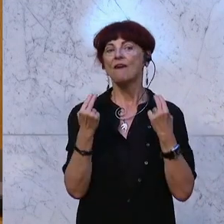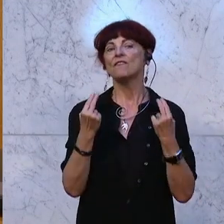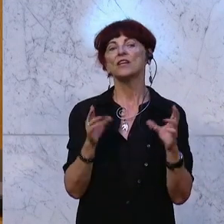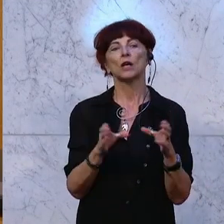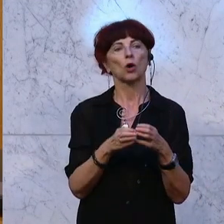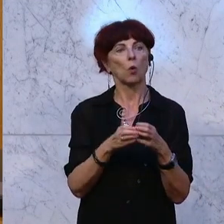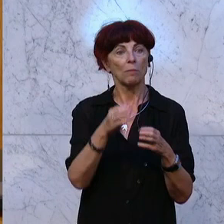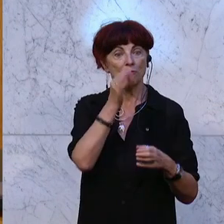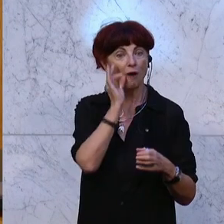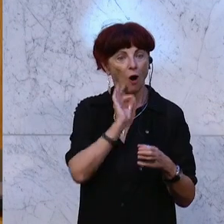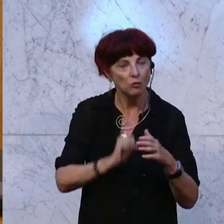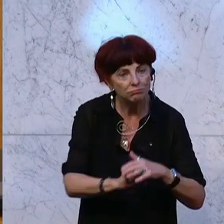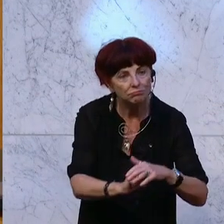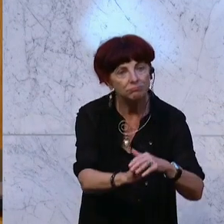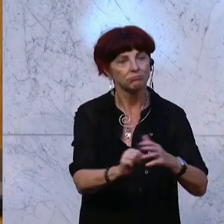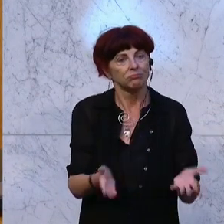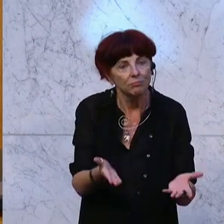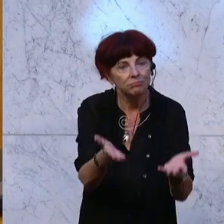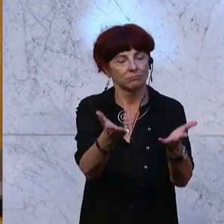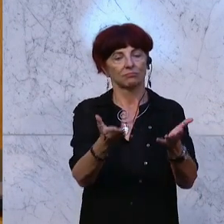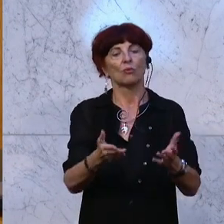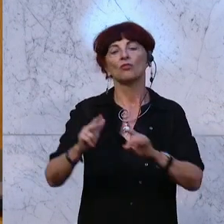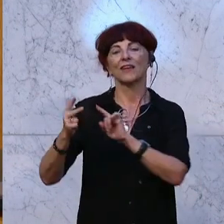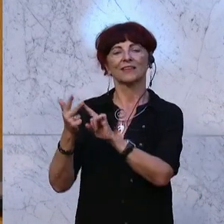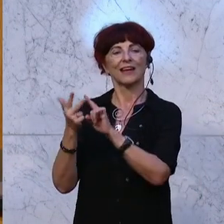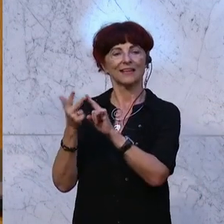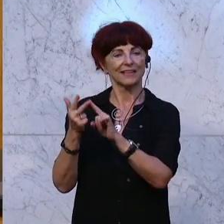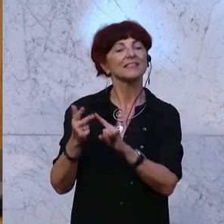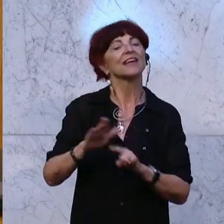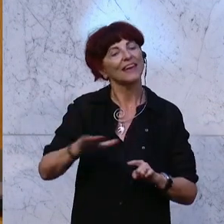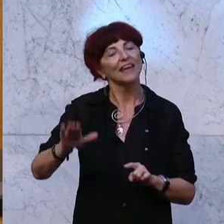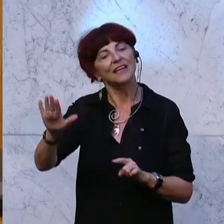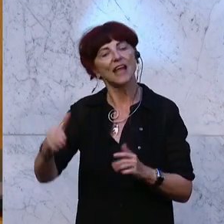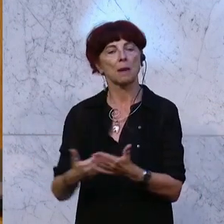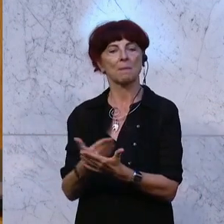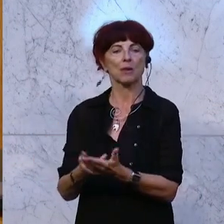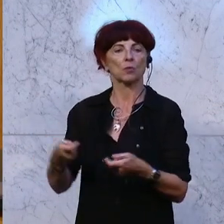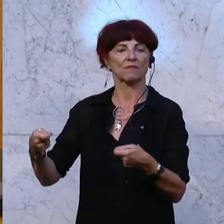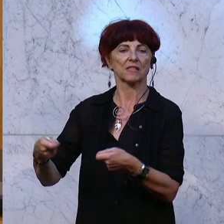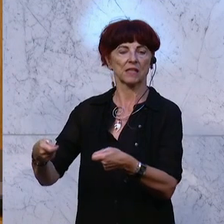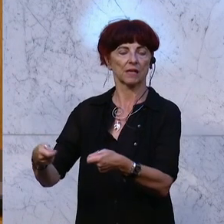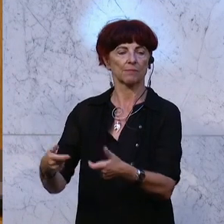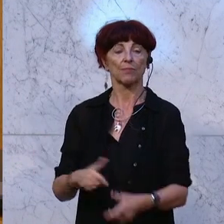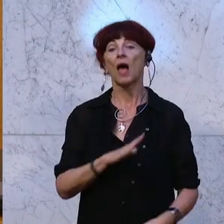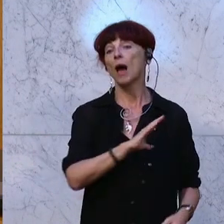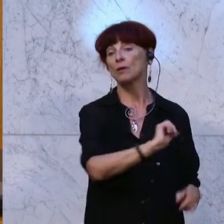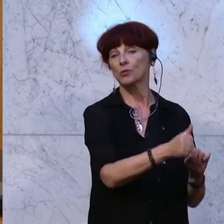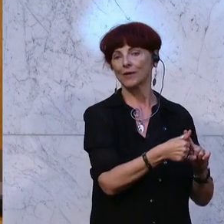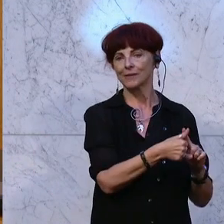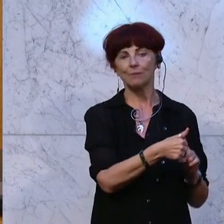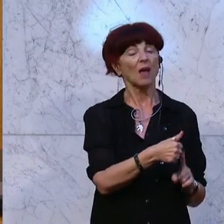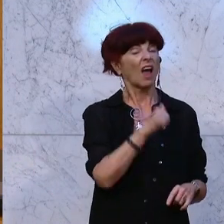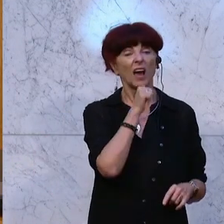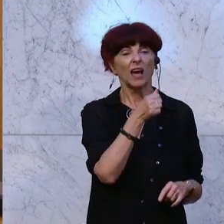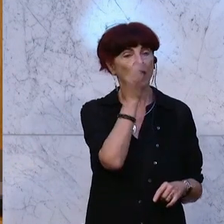mobilisieren. Und drittens, und das ist wichtig, in die Bildung von Kindern zu investieren. Aber der Reihe nach. Keine Frau soll mehr zu